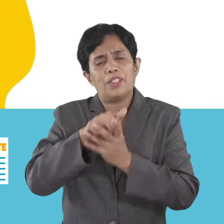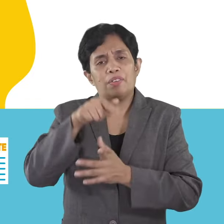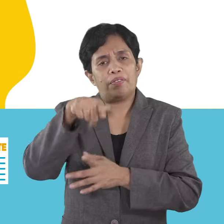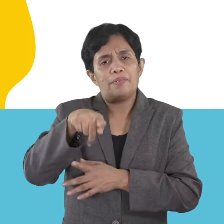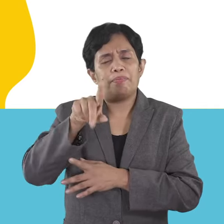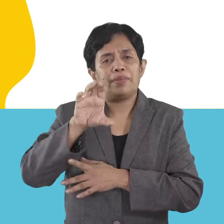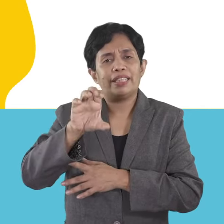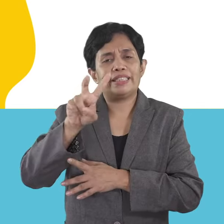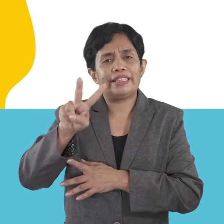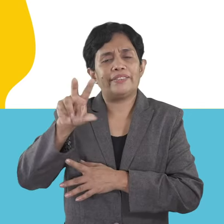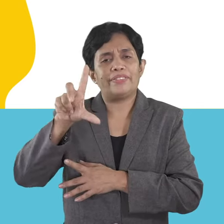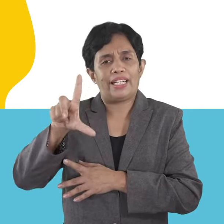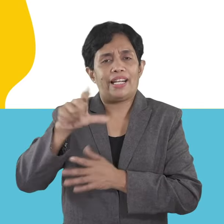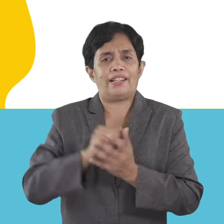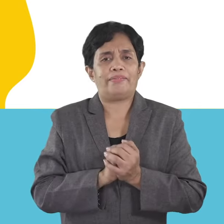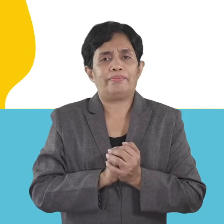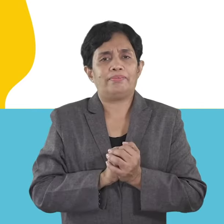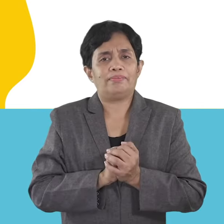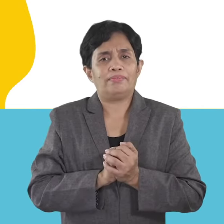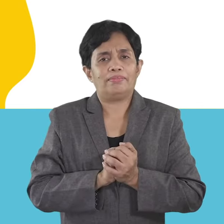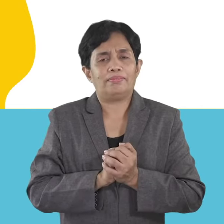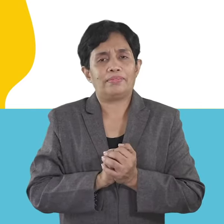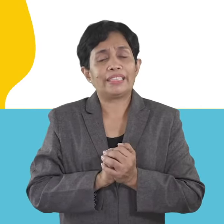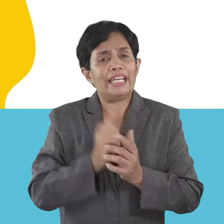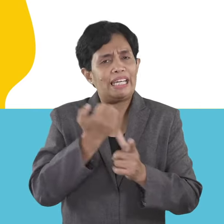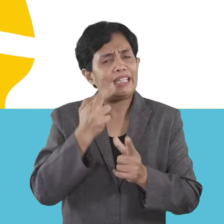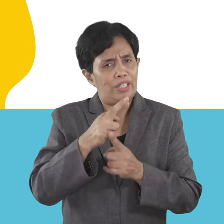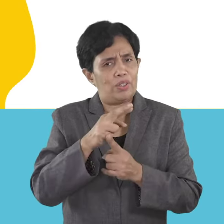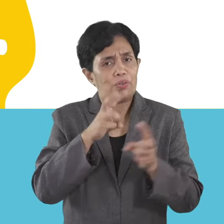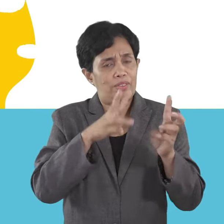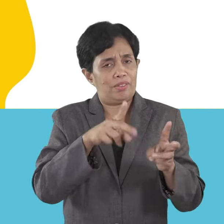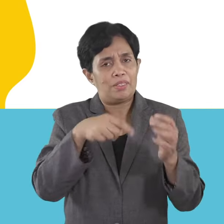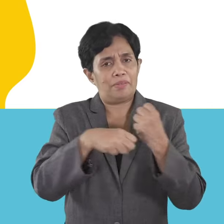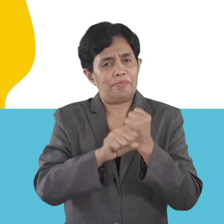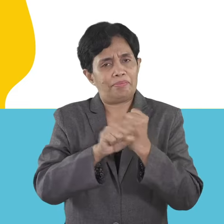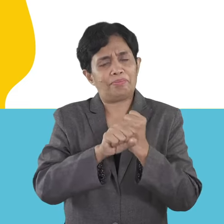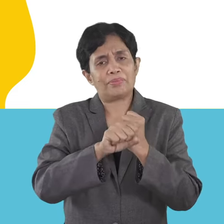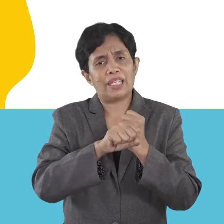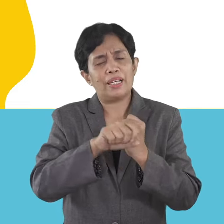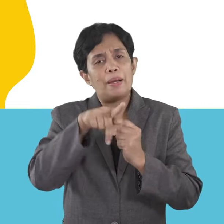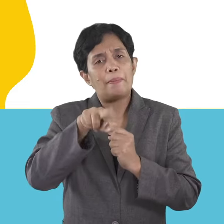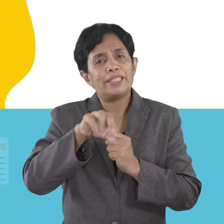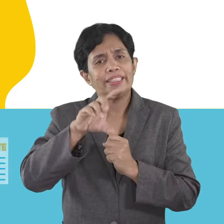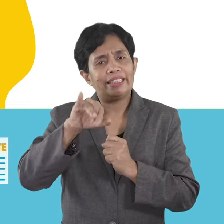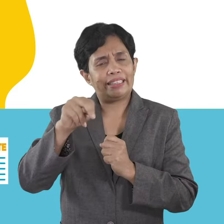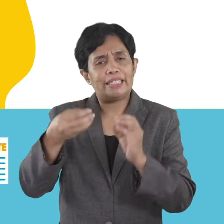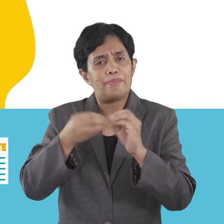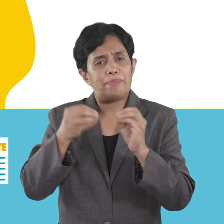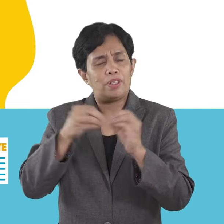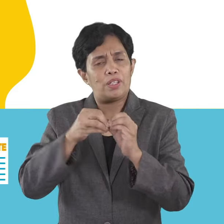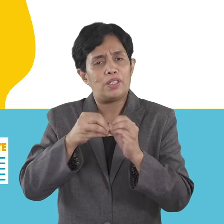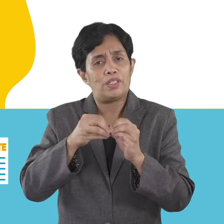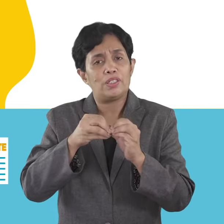bago sa eleksyon para i-check imong room assignment gikan sa Posted Computerized Voters List o PCVL.